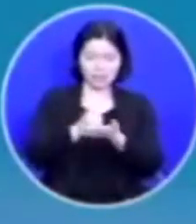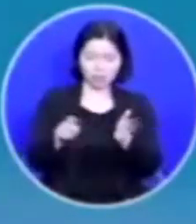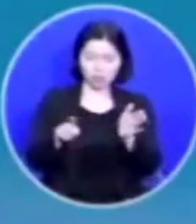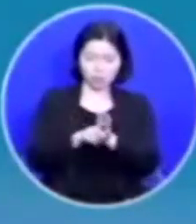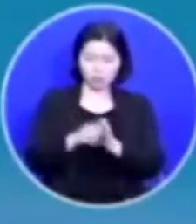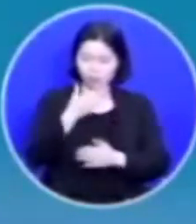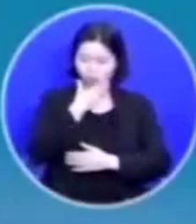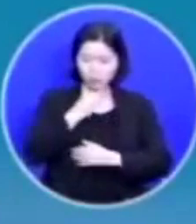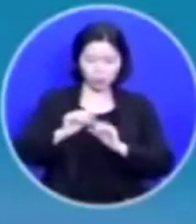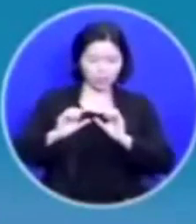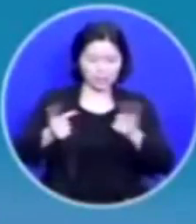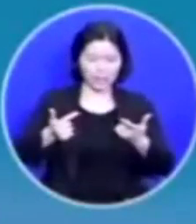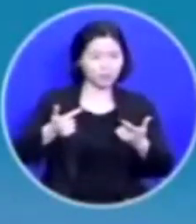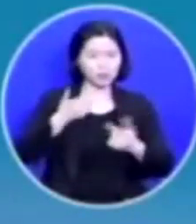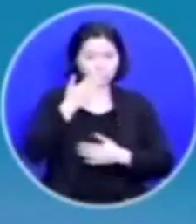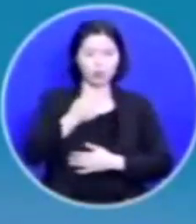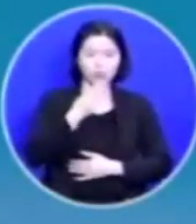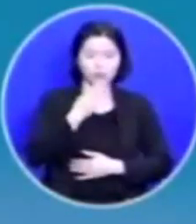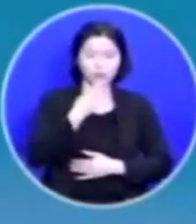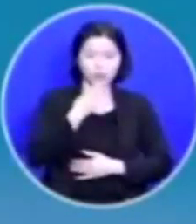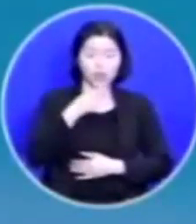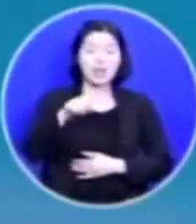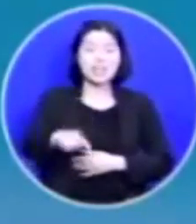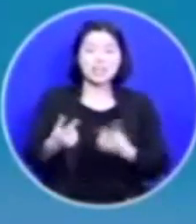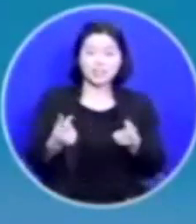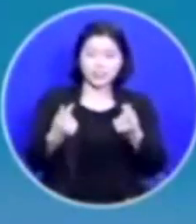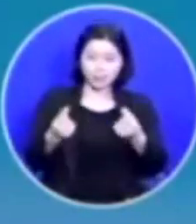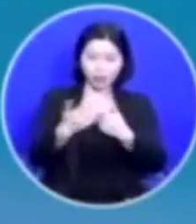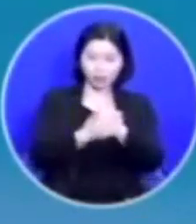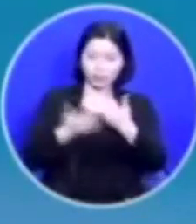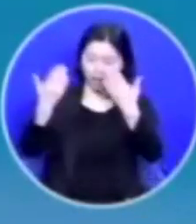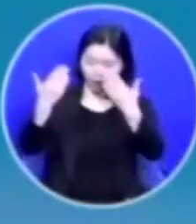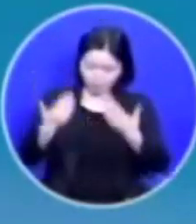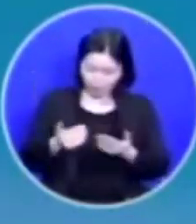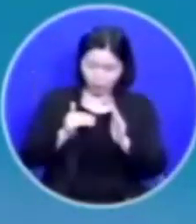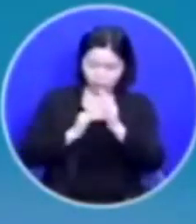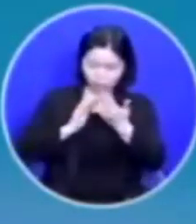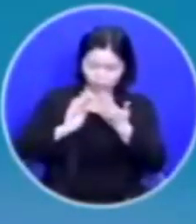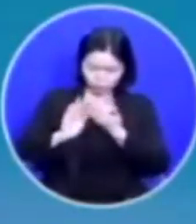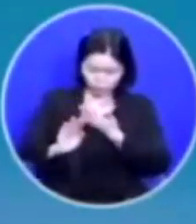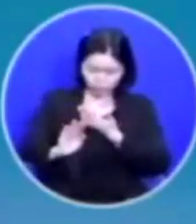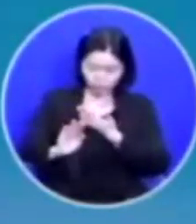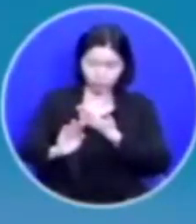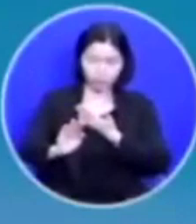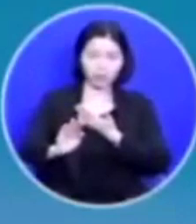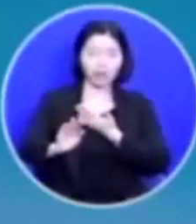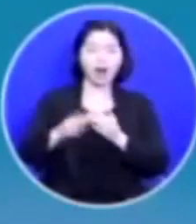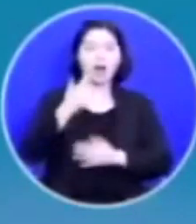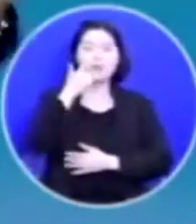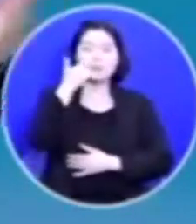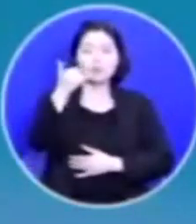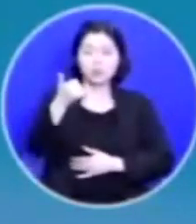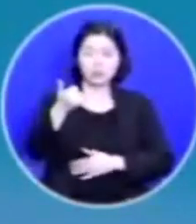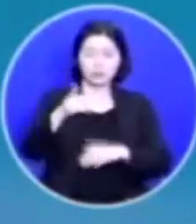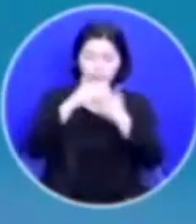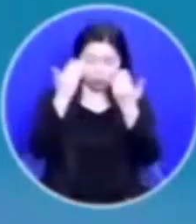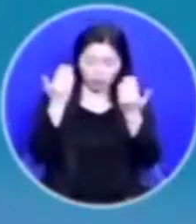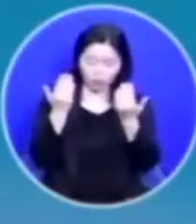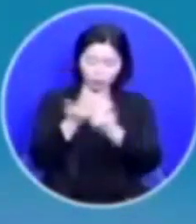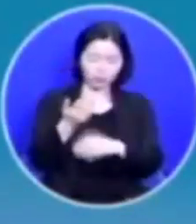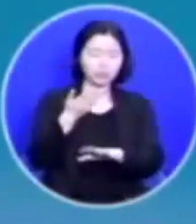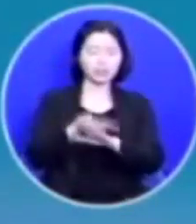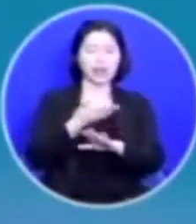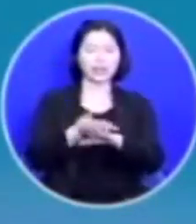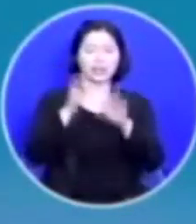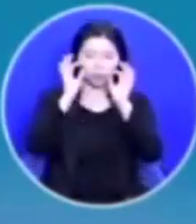않을 수가 없습니다 그런 은혜를 받고 난 다음에 보니까 부모님이 전혀 다르게 보이는 것입니다